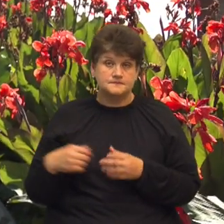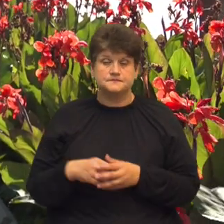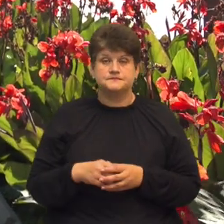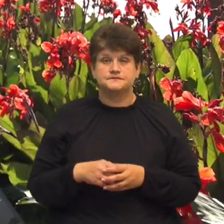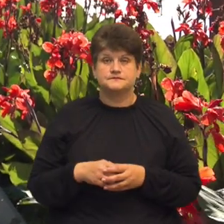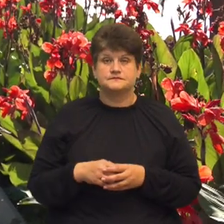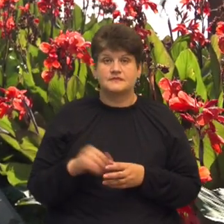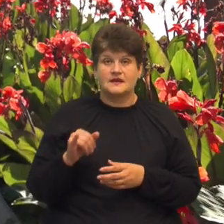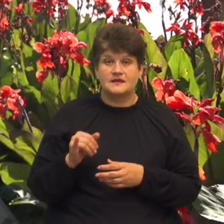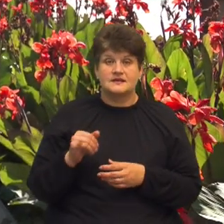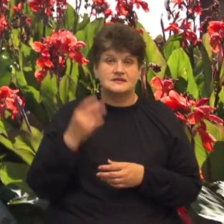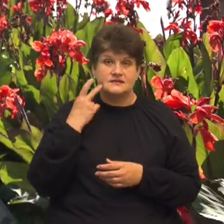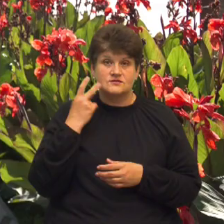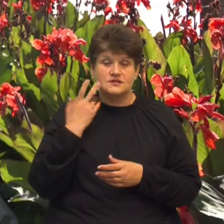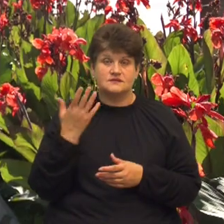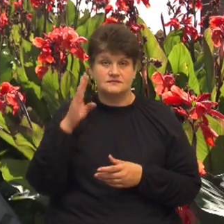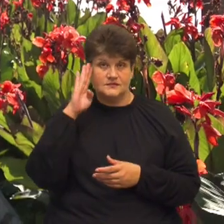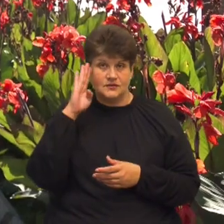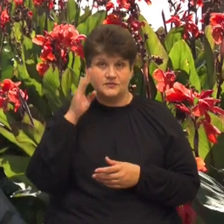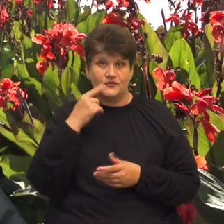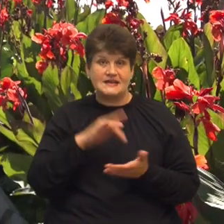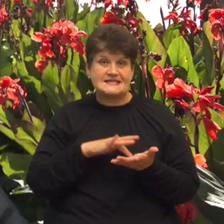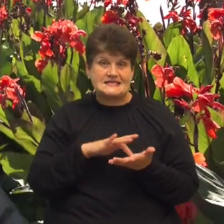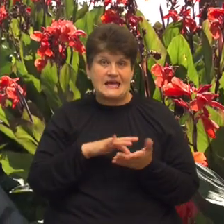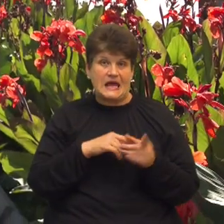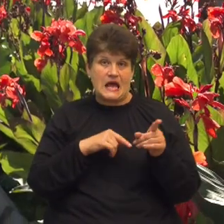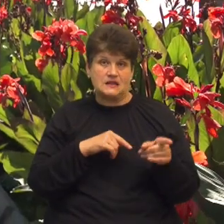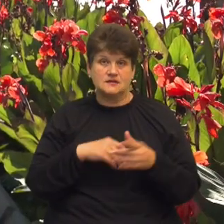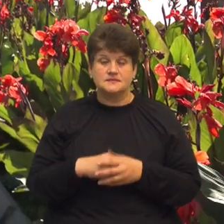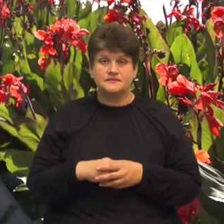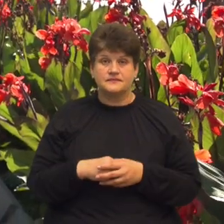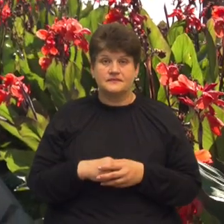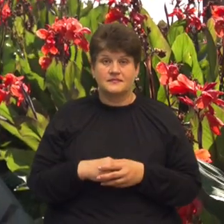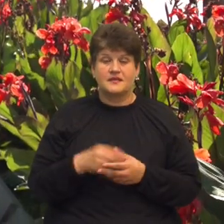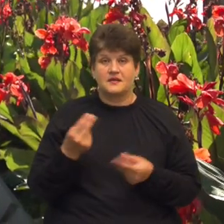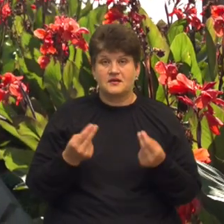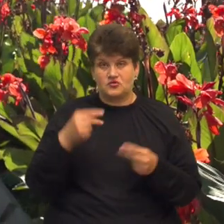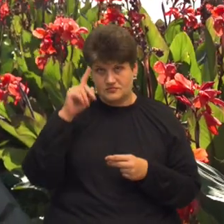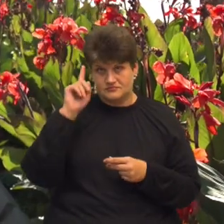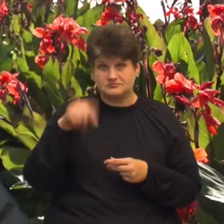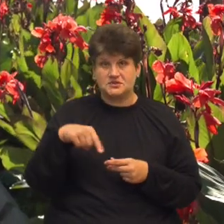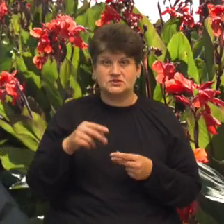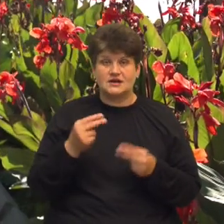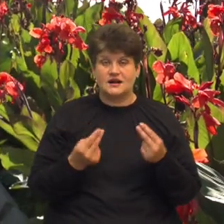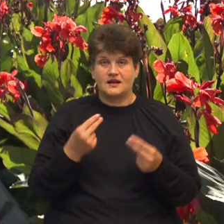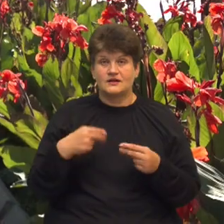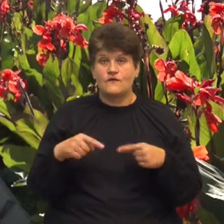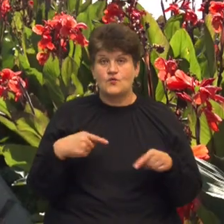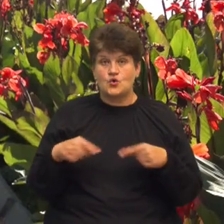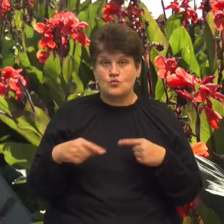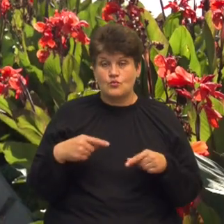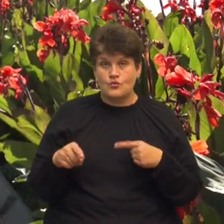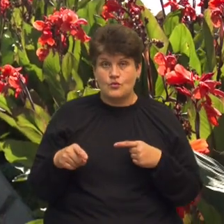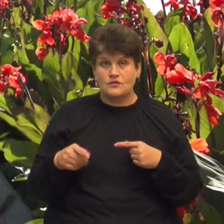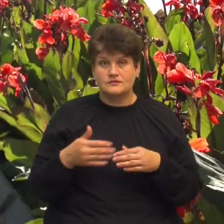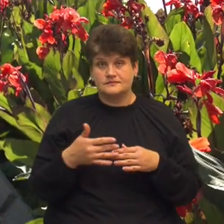завжди пацани були. Кажали циган, циган, не міг грати в футбол. Потім навчився грати